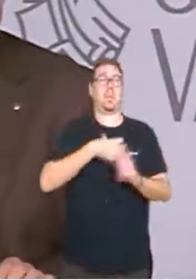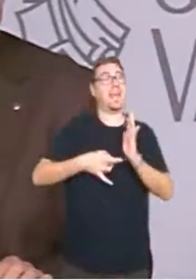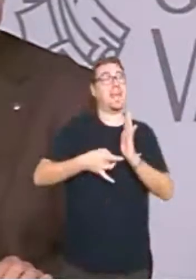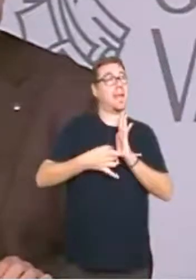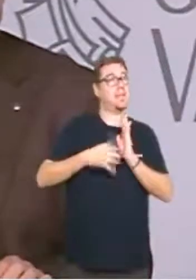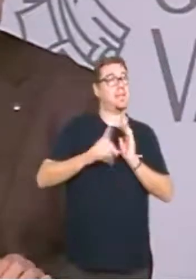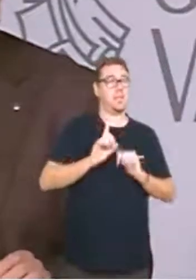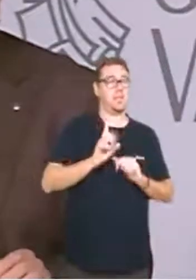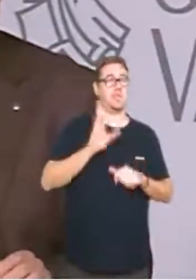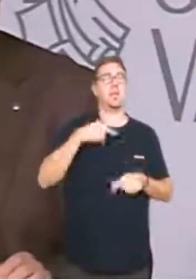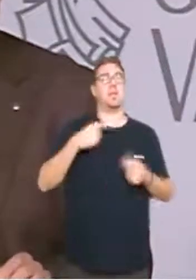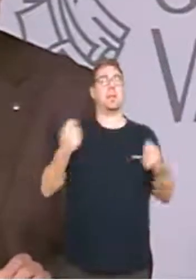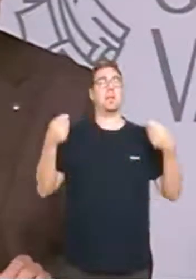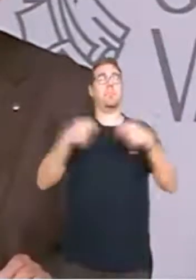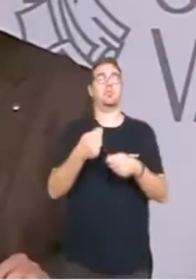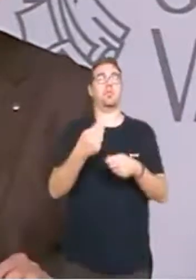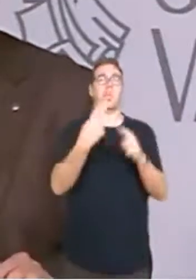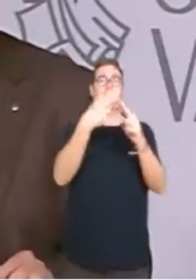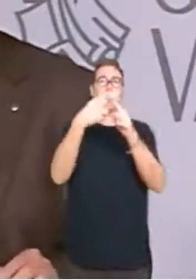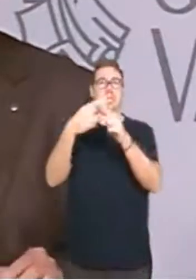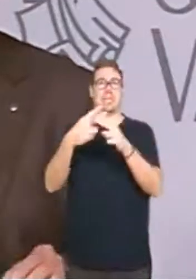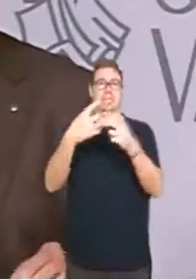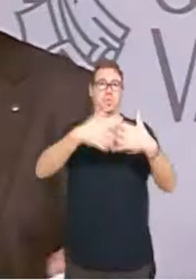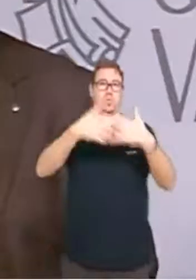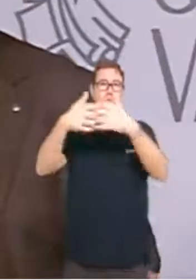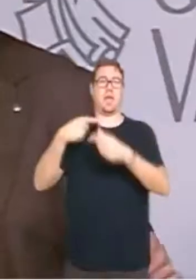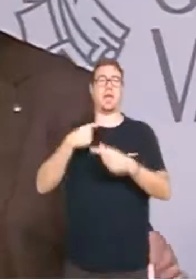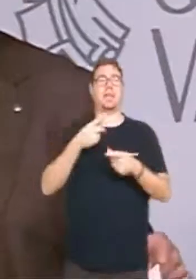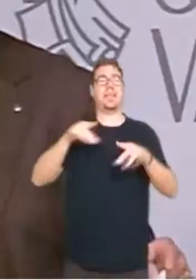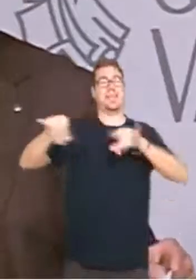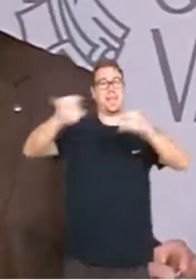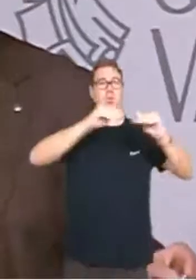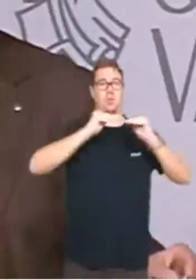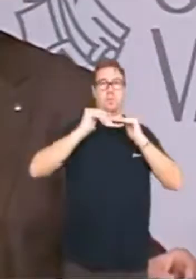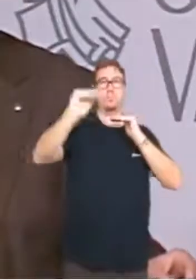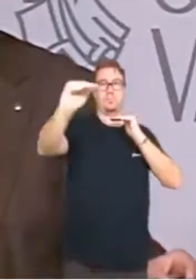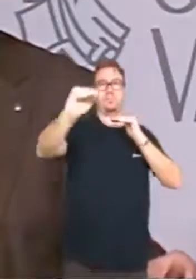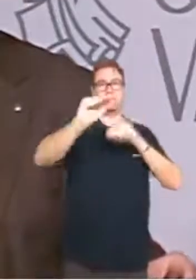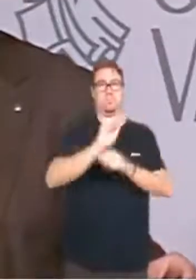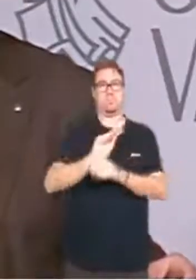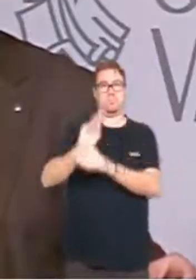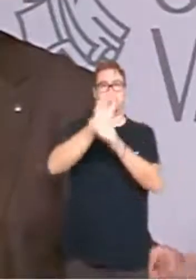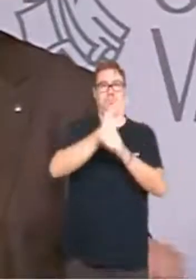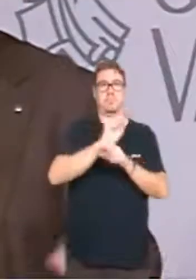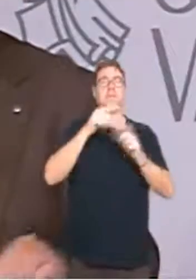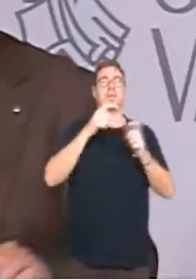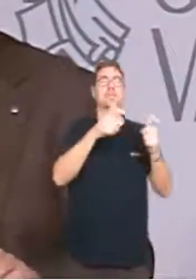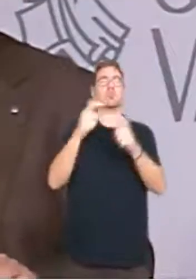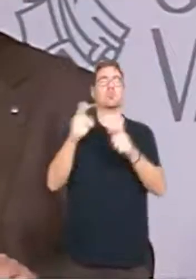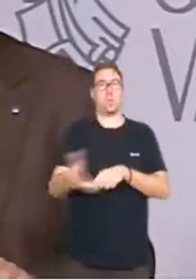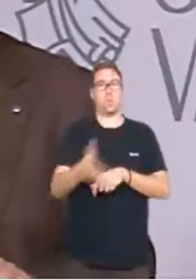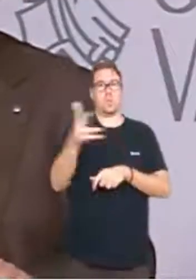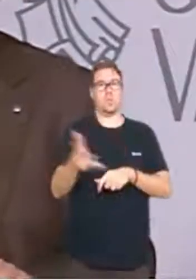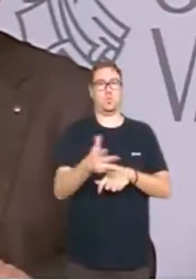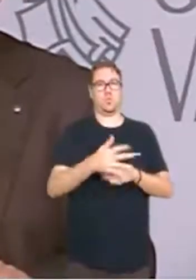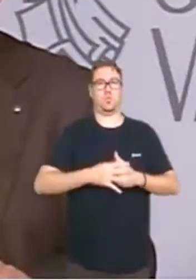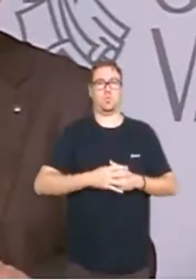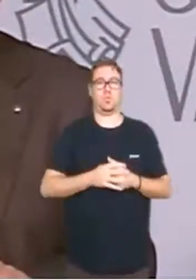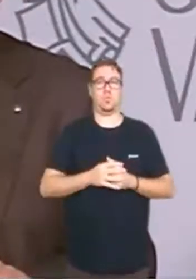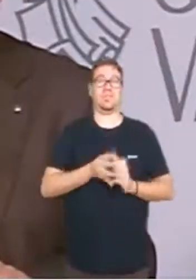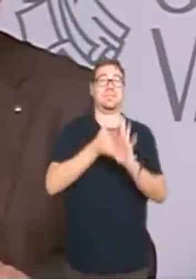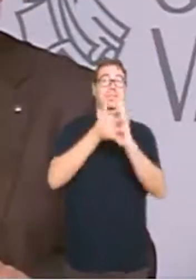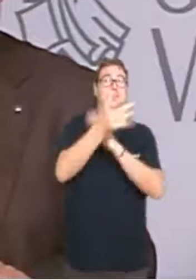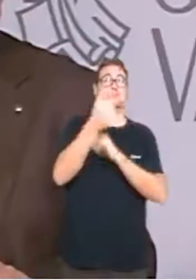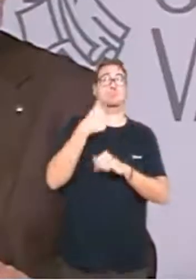d'inversió en polítiques industrials i de sostenibilitat del territori i dels sectors productius. És a dir,